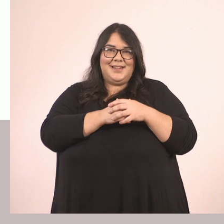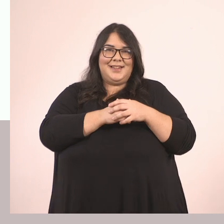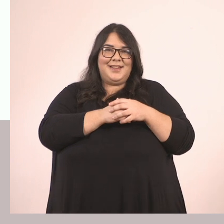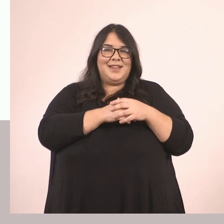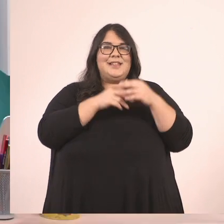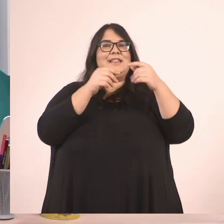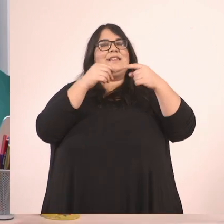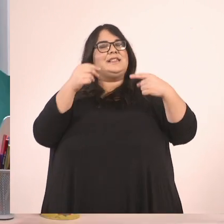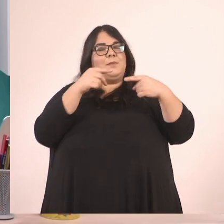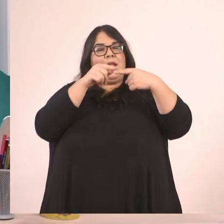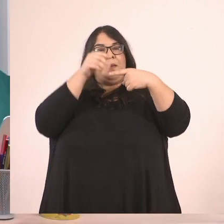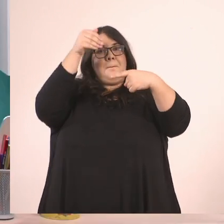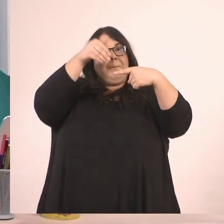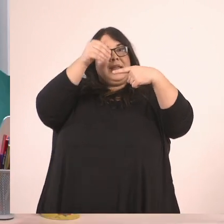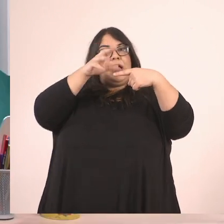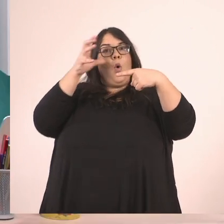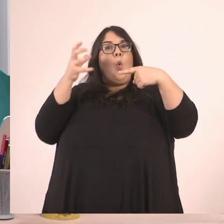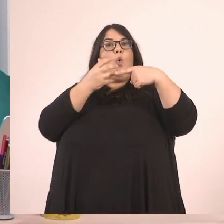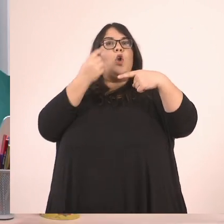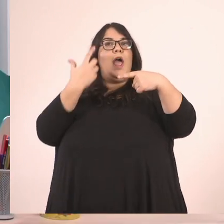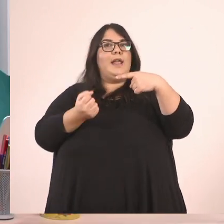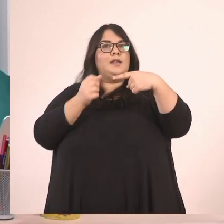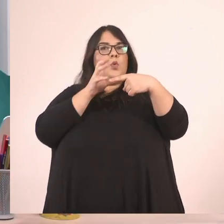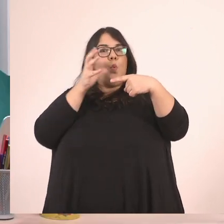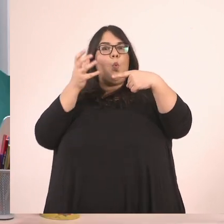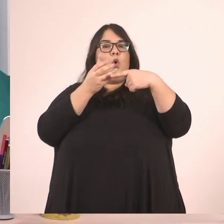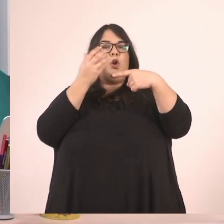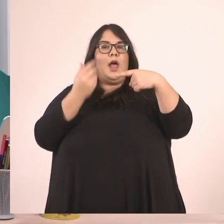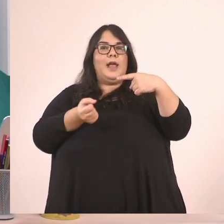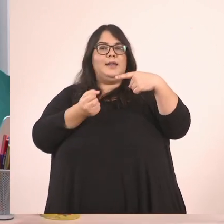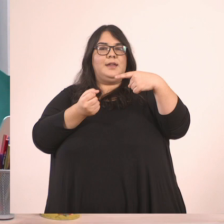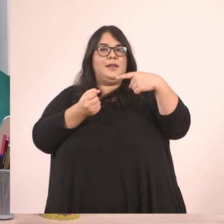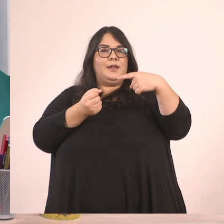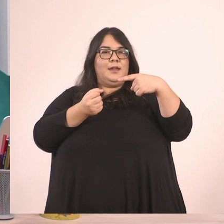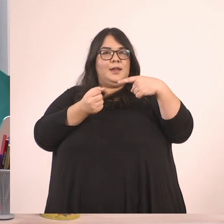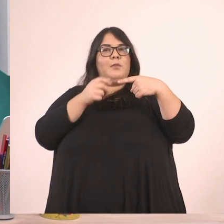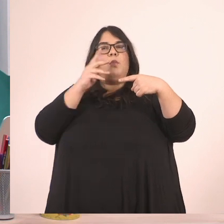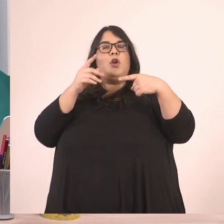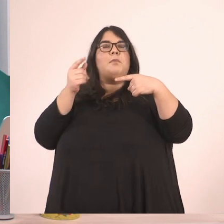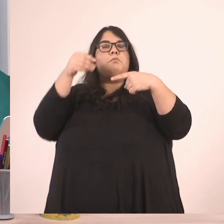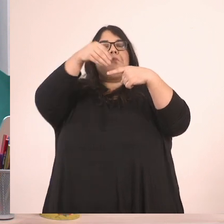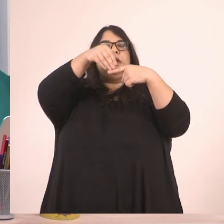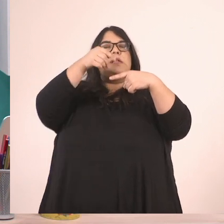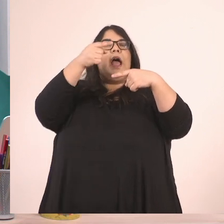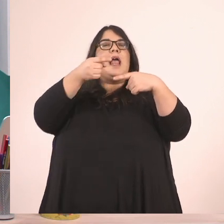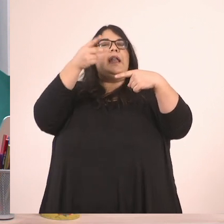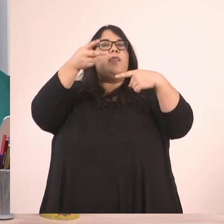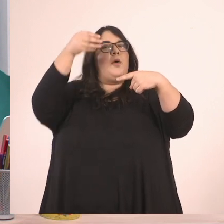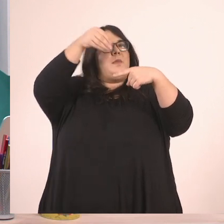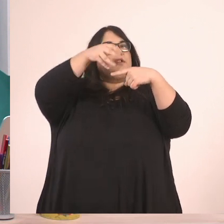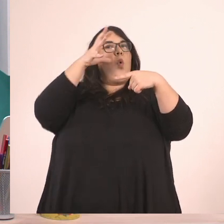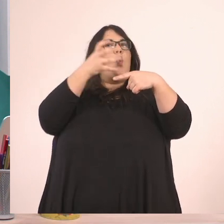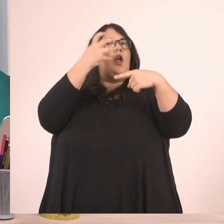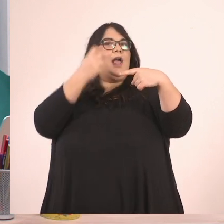πάρει και δεύτερη και ίσως και τρίτη, στην περίπτωση μας δεν έχουμε πάρει τρίτη, ακέραιη μονάδα.